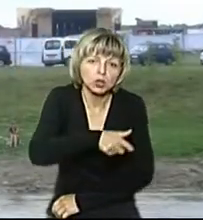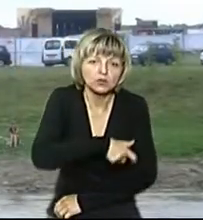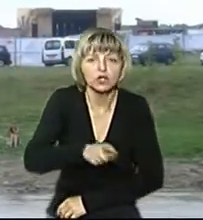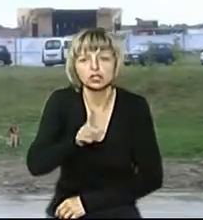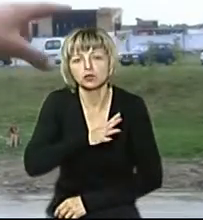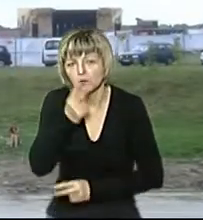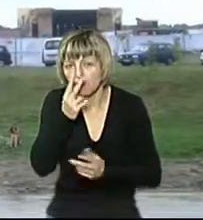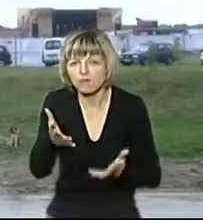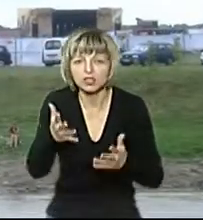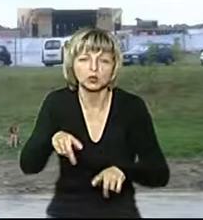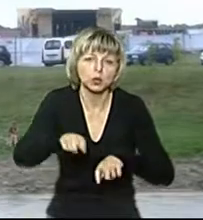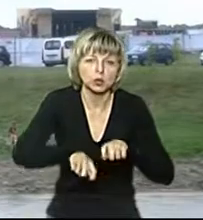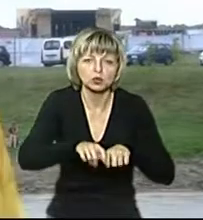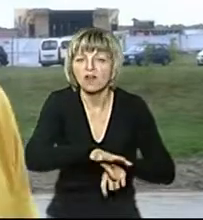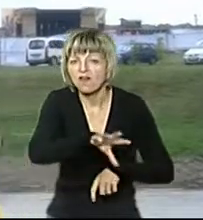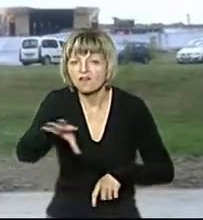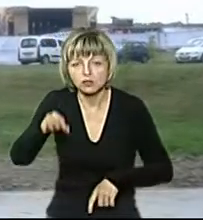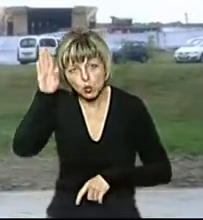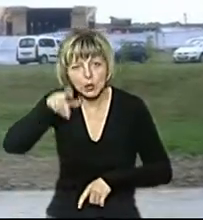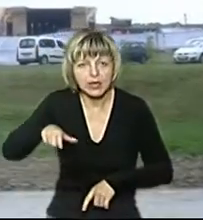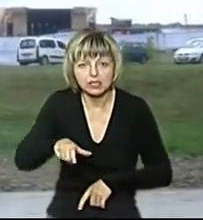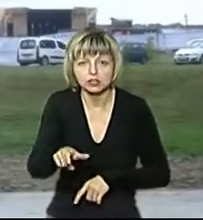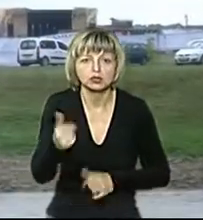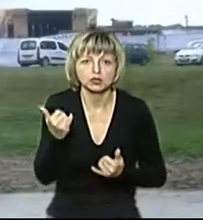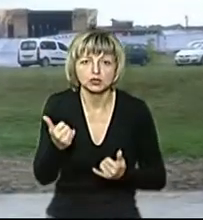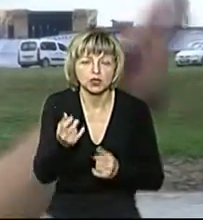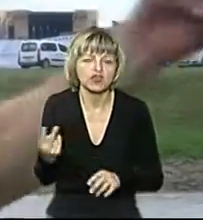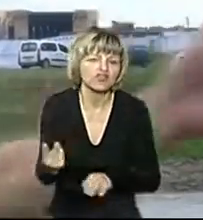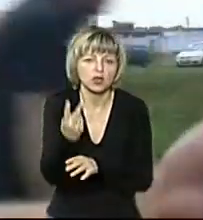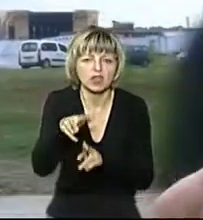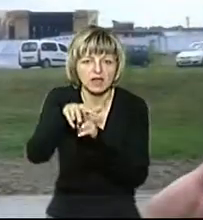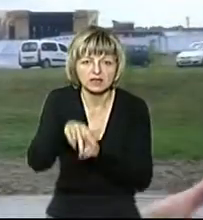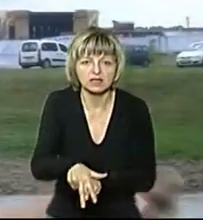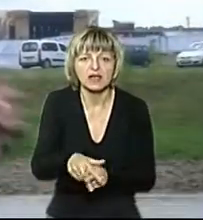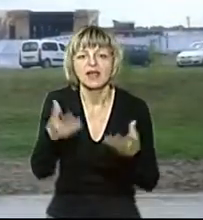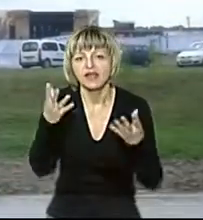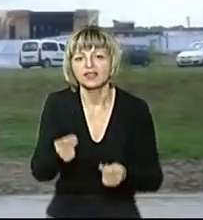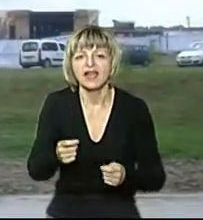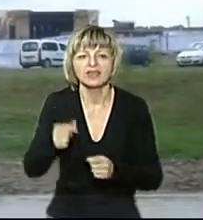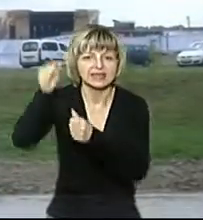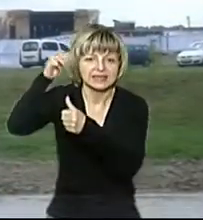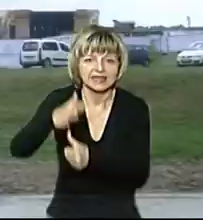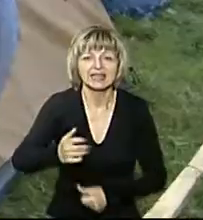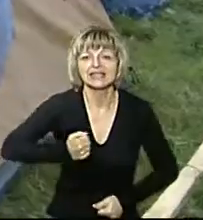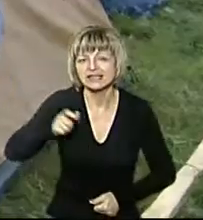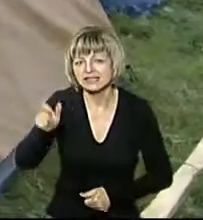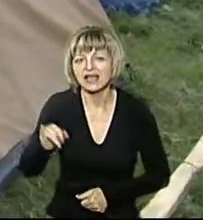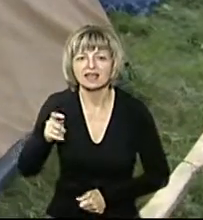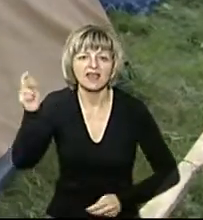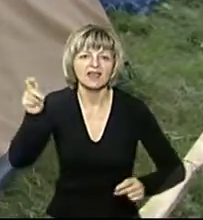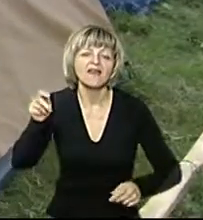щоб було видно і контролювати всю річку. Тому що сьогодні двойна в нас нагрузка, день десантника і фестиваль.